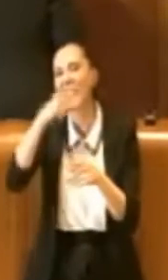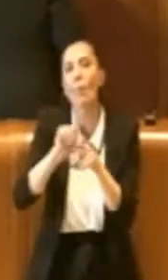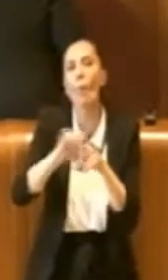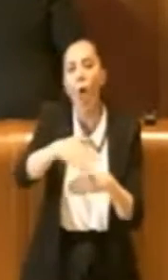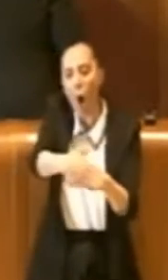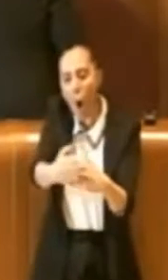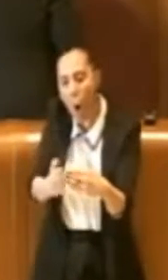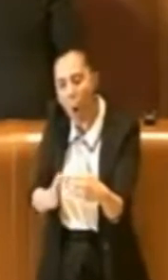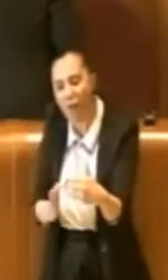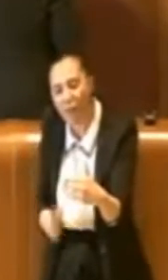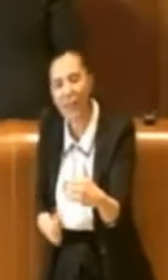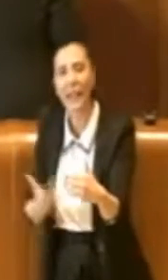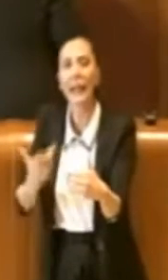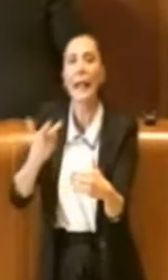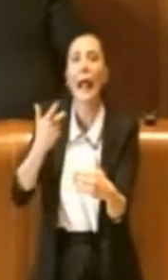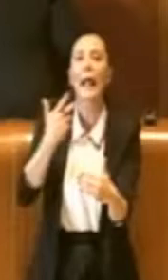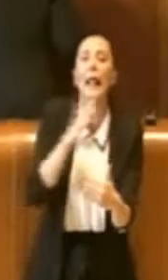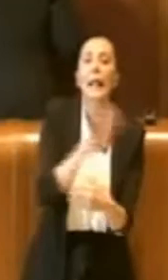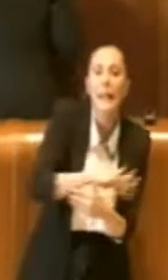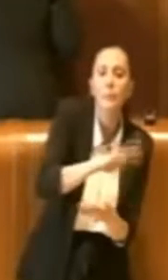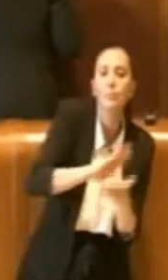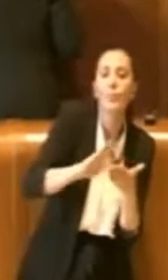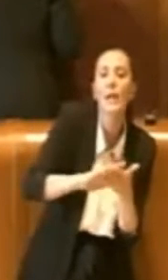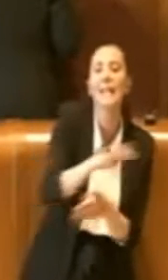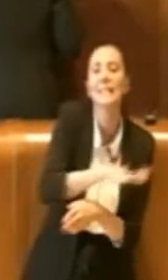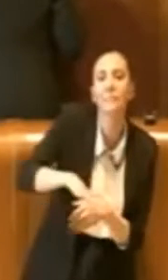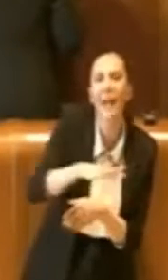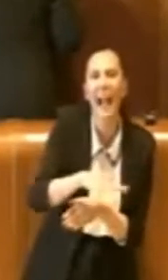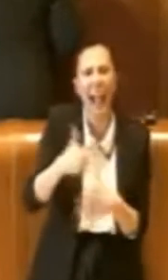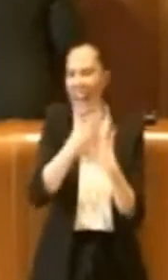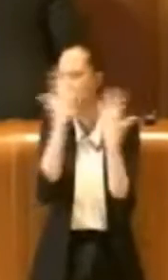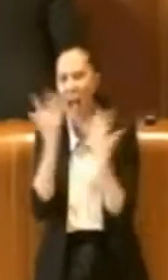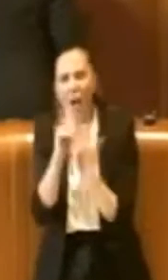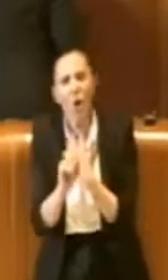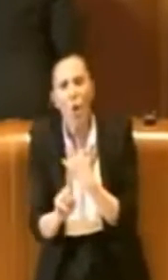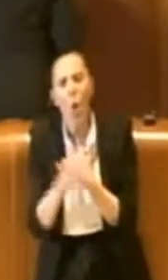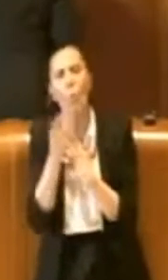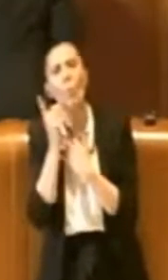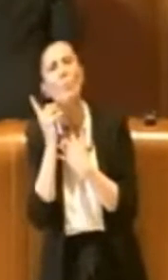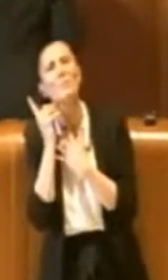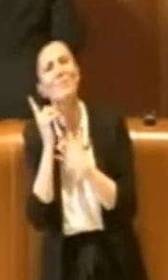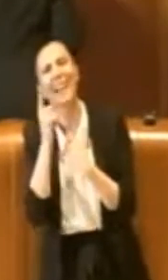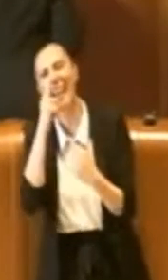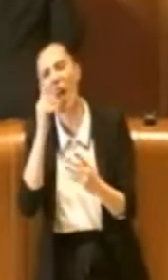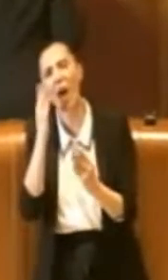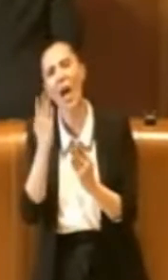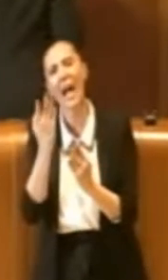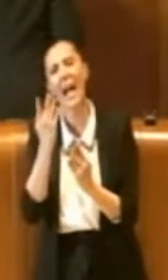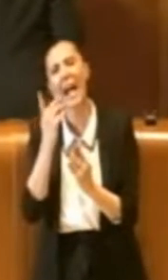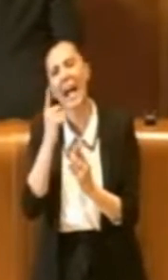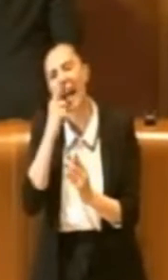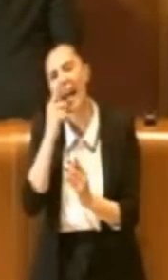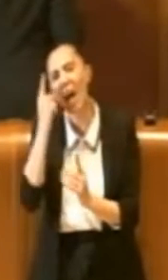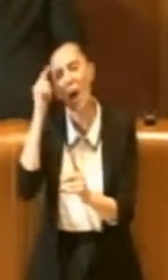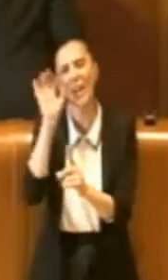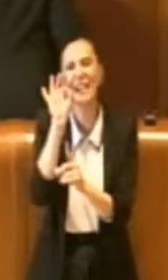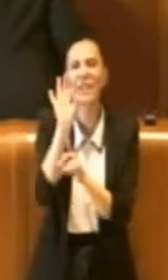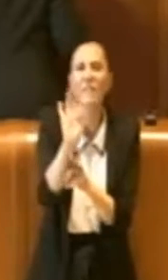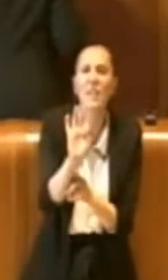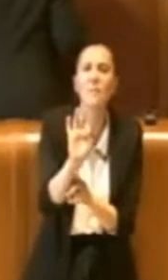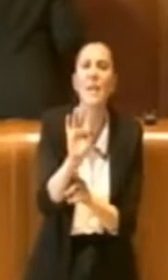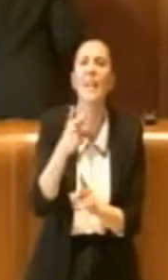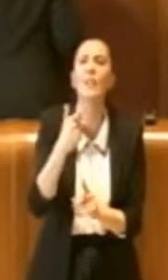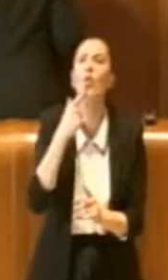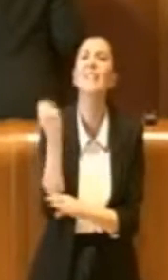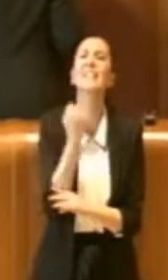generavano qualche problema e qualche situazione di non chiarezza rispetto a come doveva essere svolto